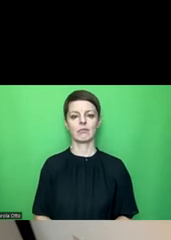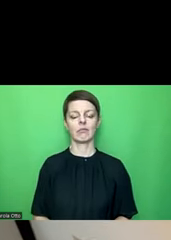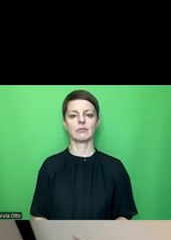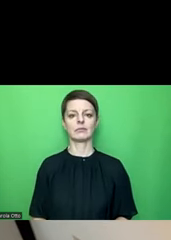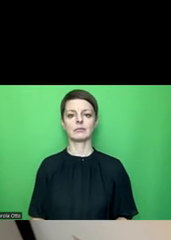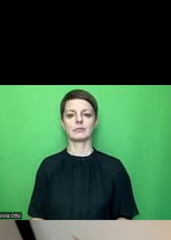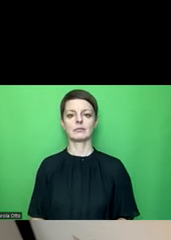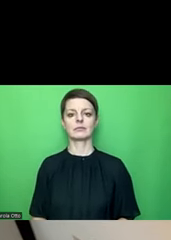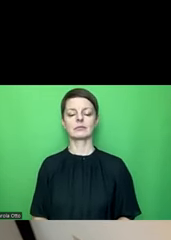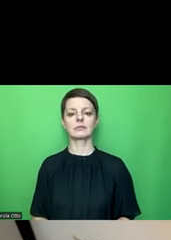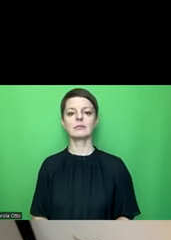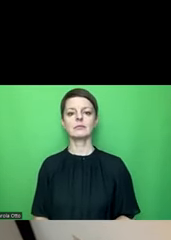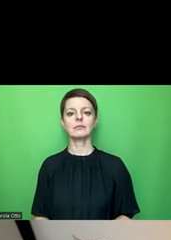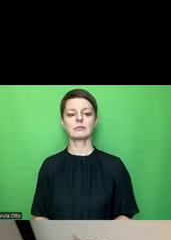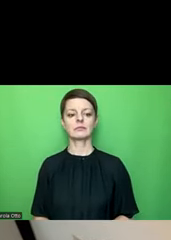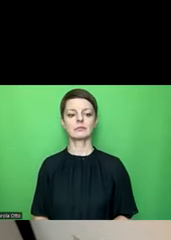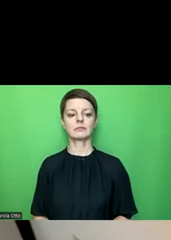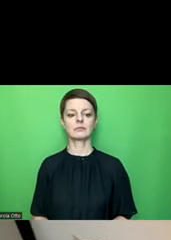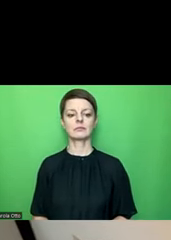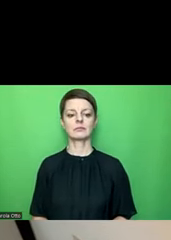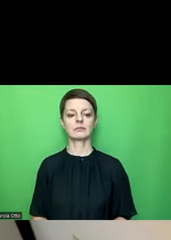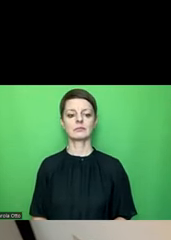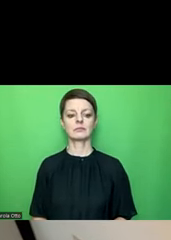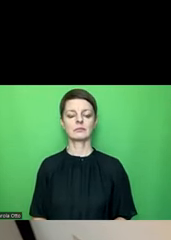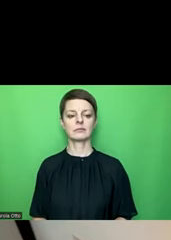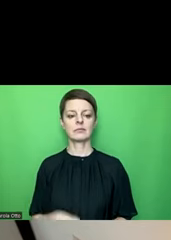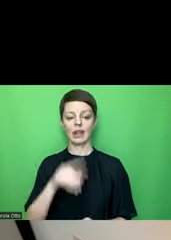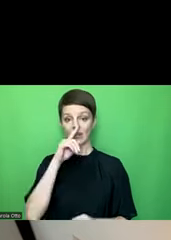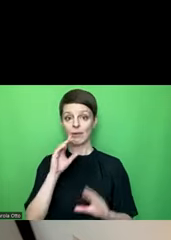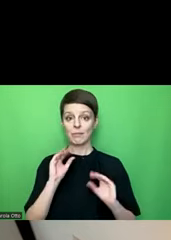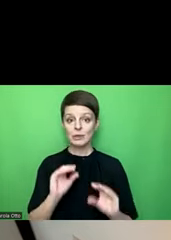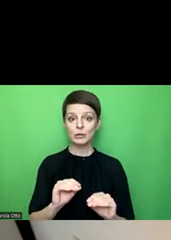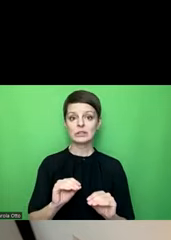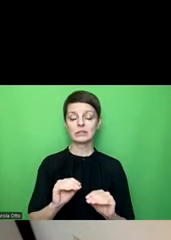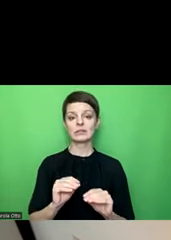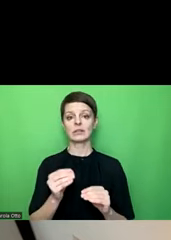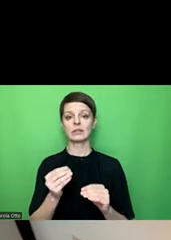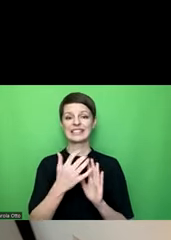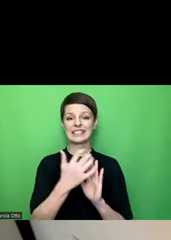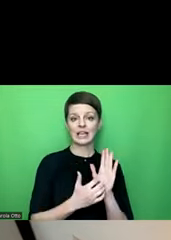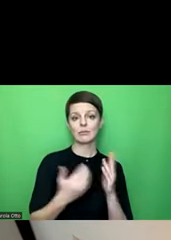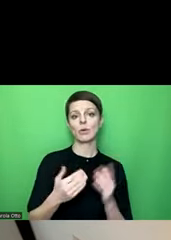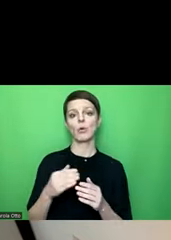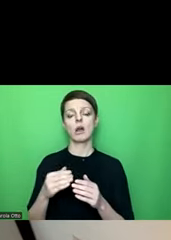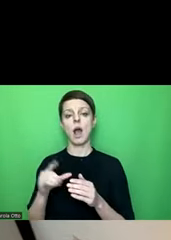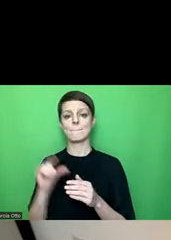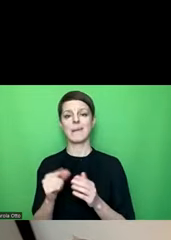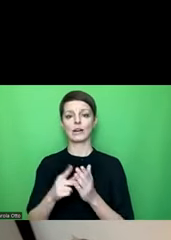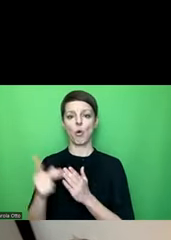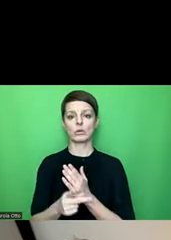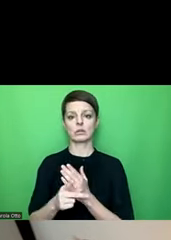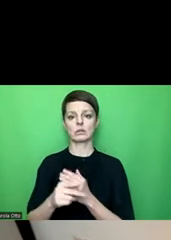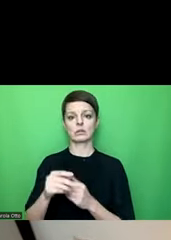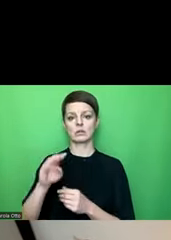Wir werden auch nicht behandeln, was man tun muss, wenn man Skripte oder Makros einsetzt oder eingebettete Objekte